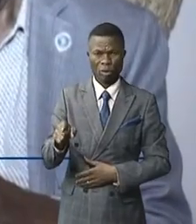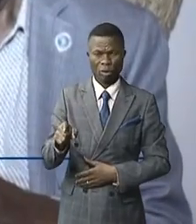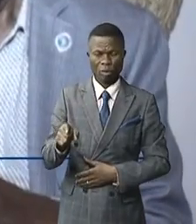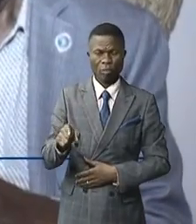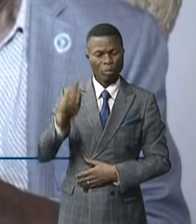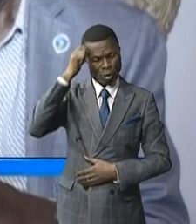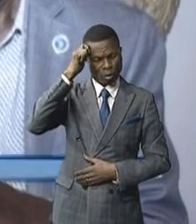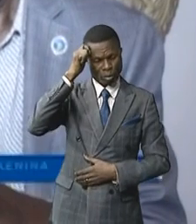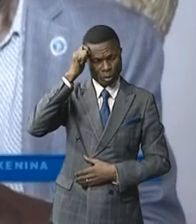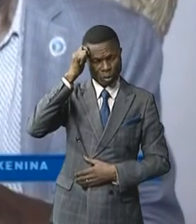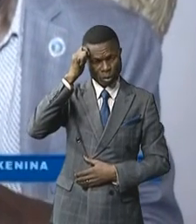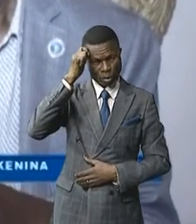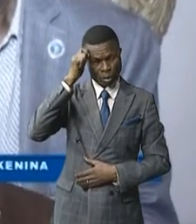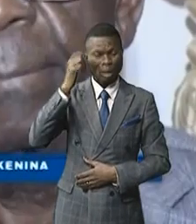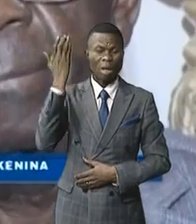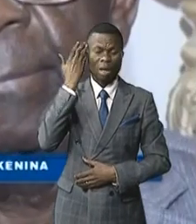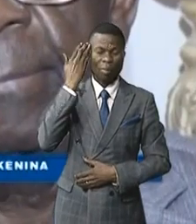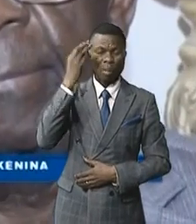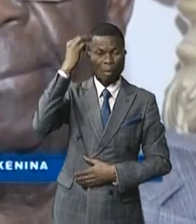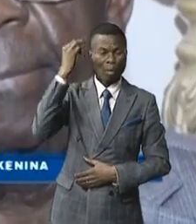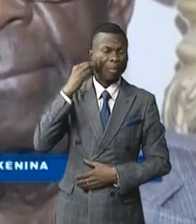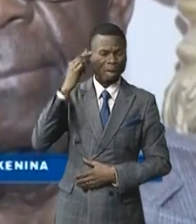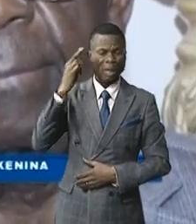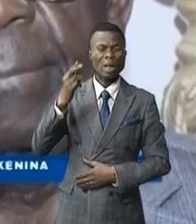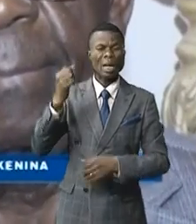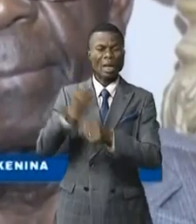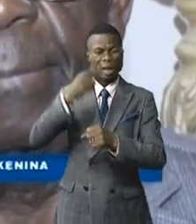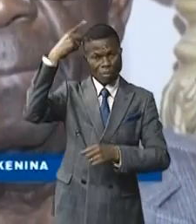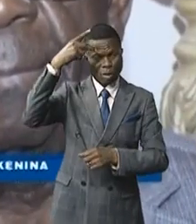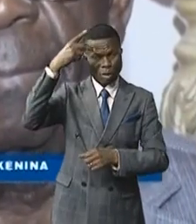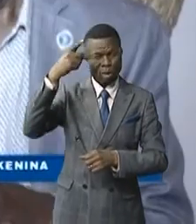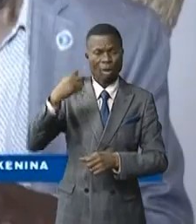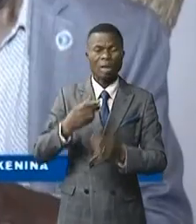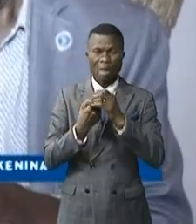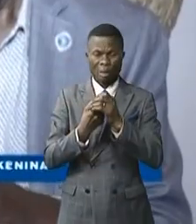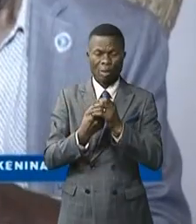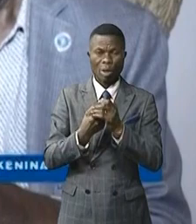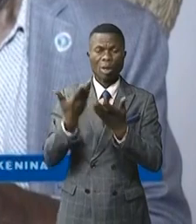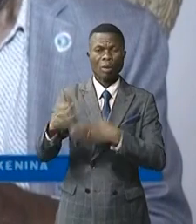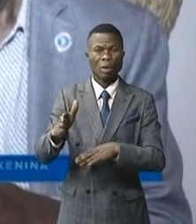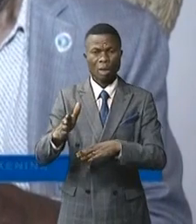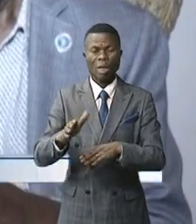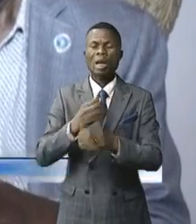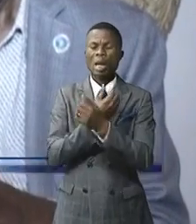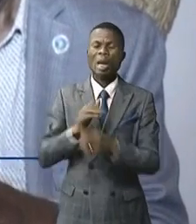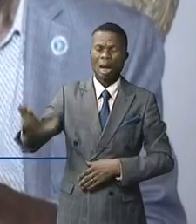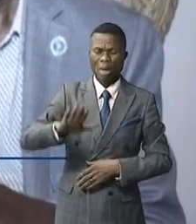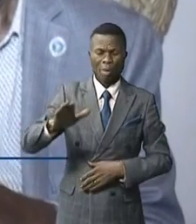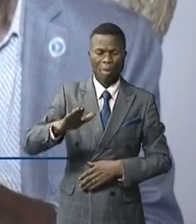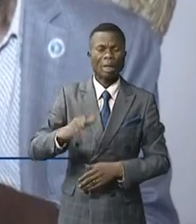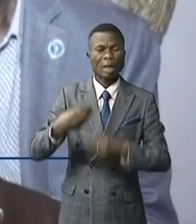souvient du célèbre pont Lounda Bouloulou. L'homme d'État est arrivé au soir de sa vie et la patrie lui doit